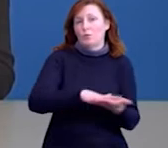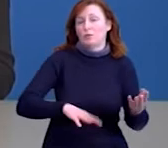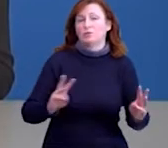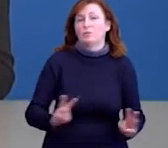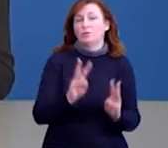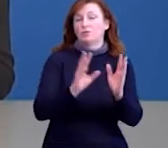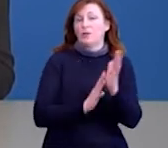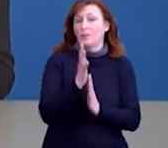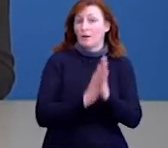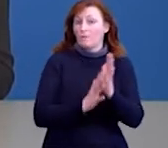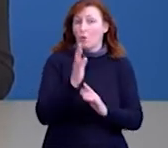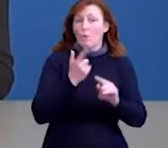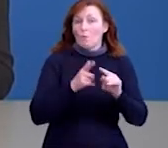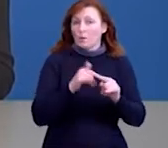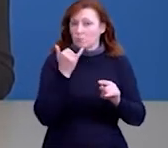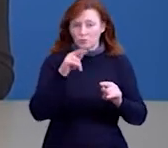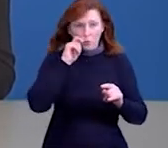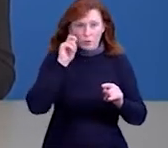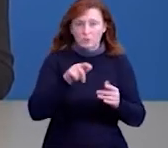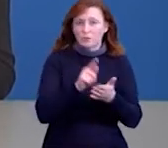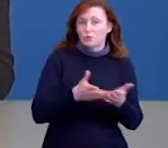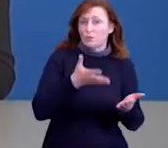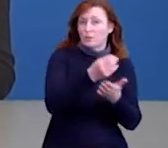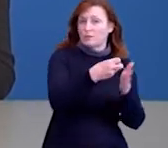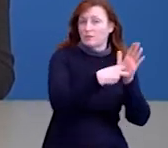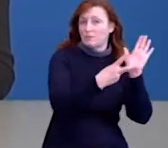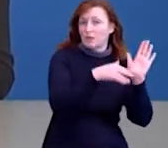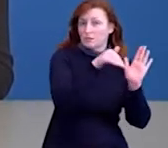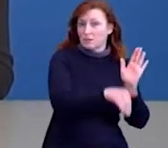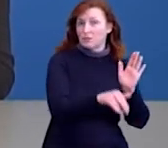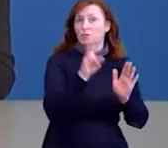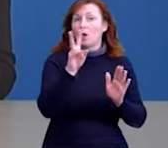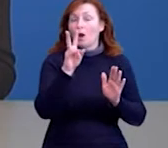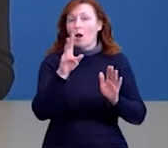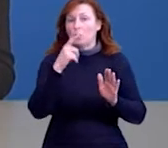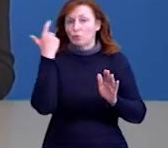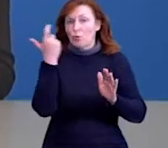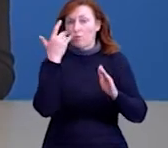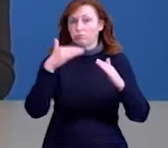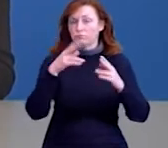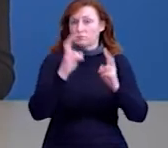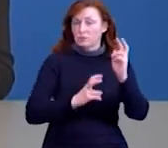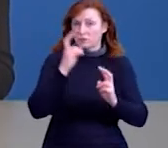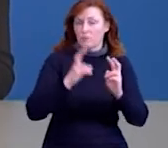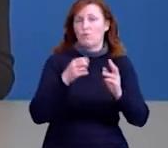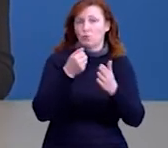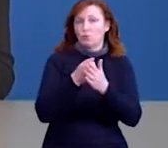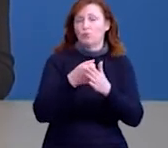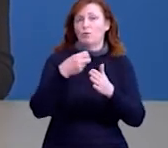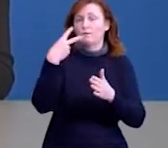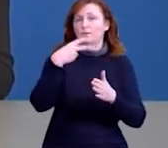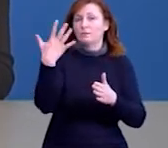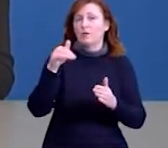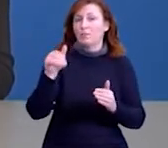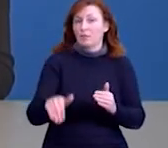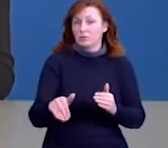фонду українцям треба буде сплатити 17 тисяч, а посадовцям 25 тисяч гривень. Яка ситуація з підпалами сухої трави зараз